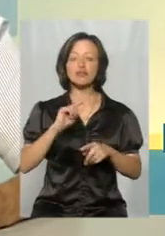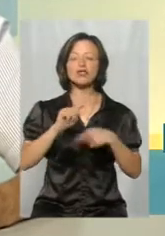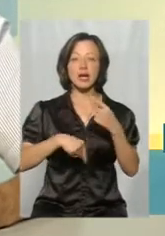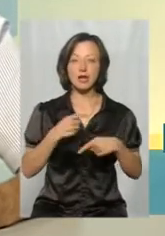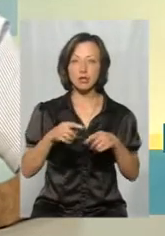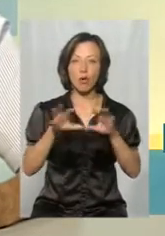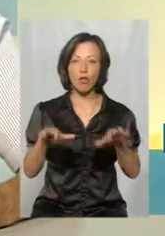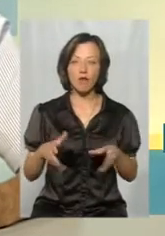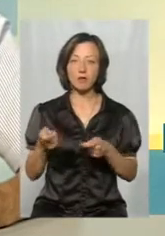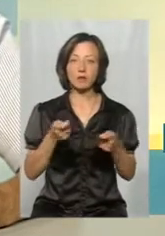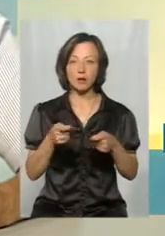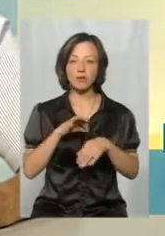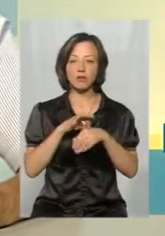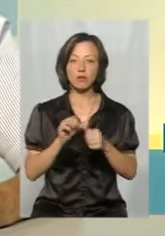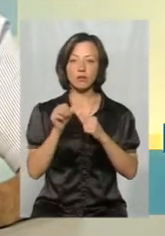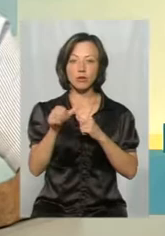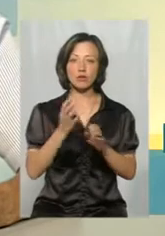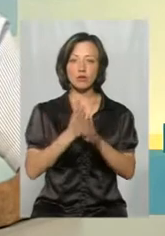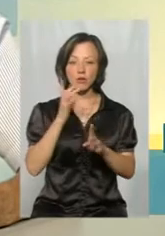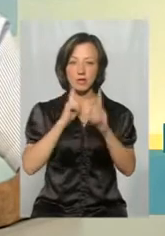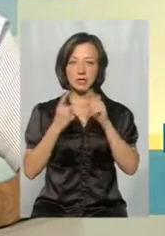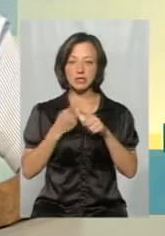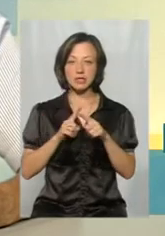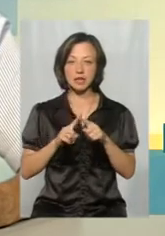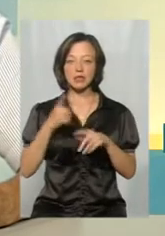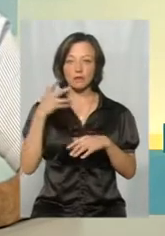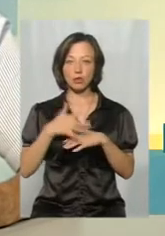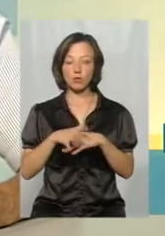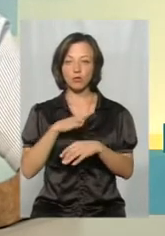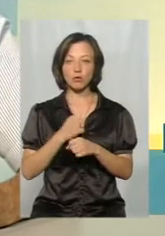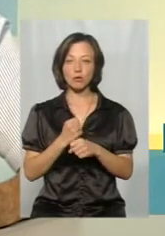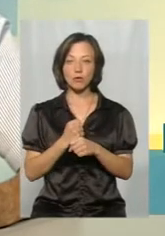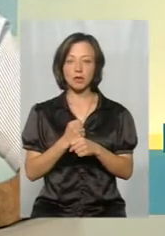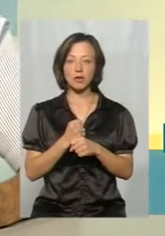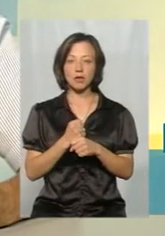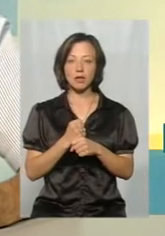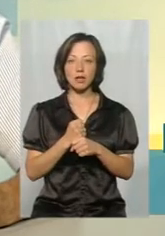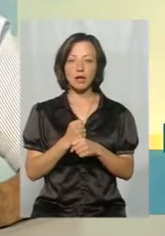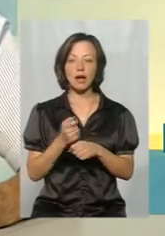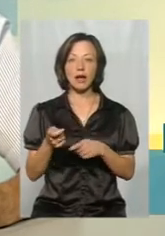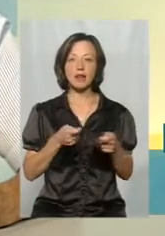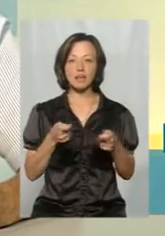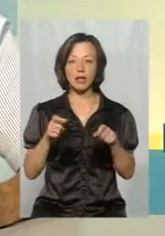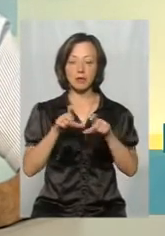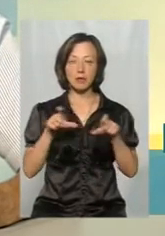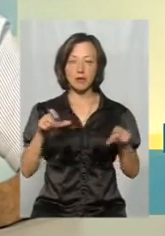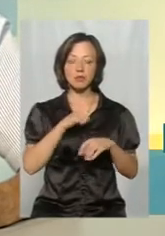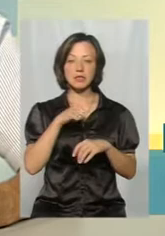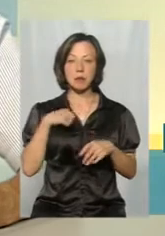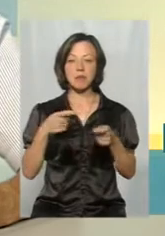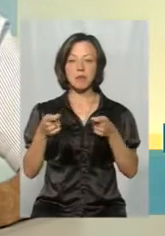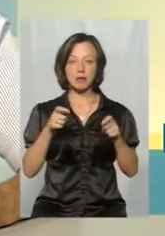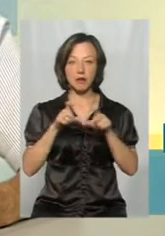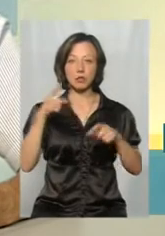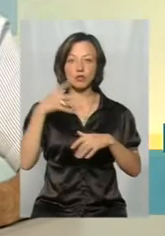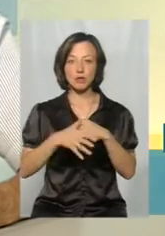адміністрації, і провести позачергову сесію. Це свідомо було зроблено, тому що керівник департаменту, і сам департамент розуміє, як буде